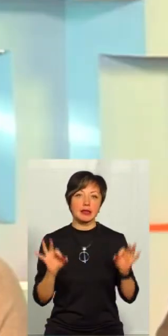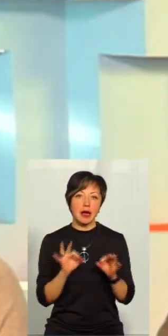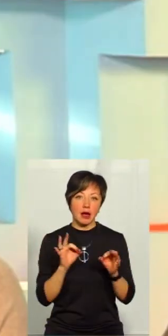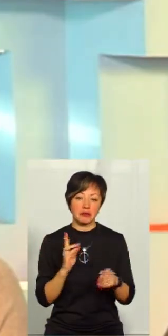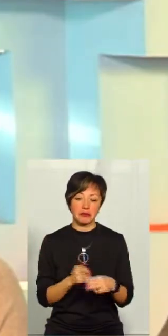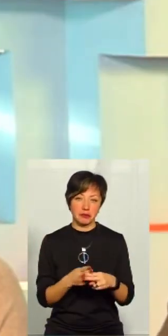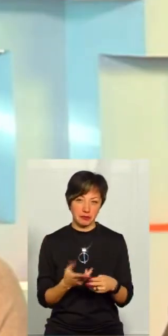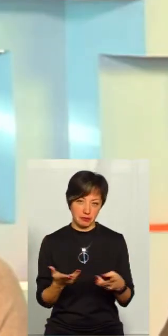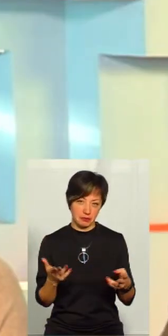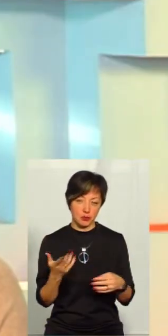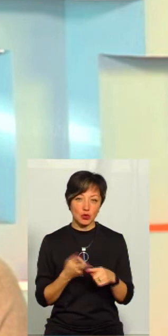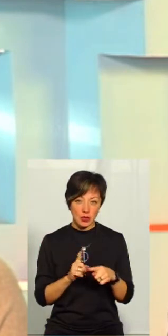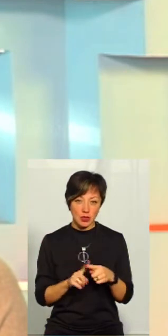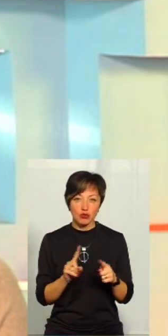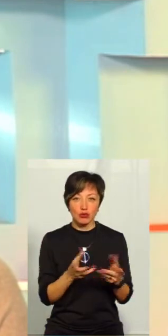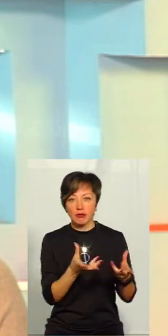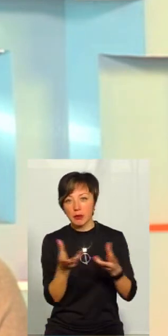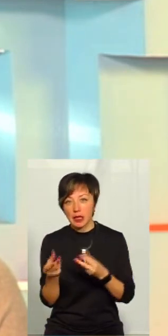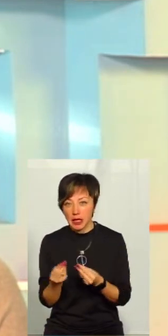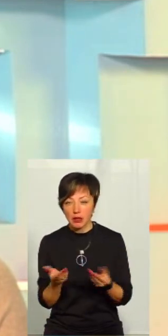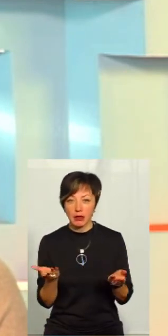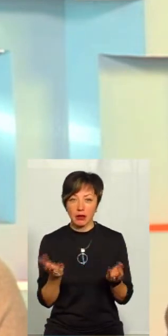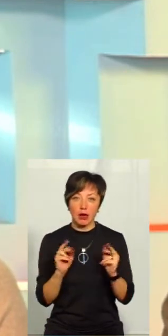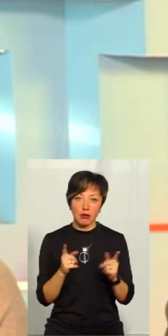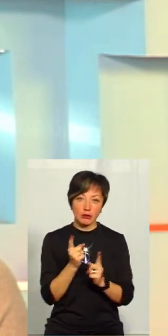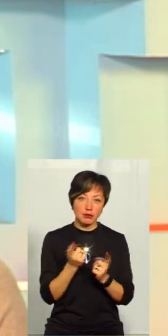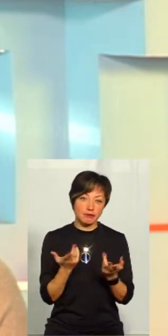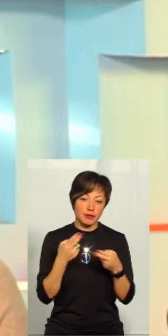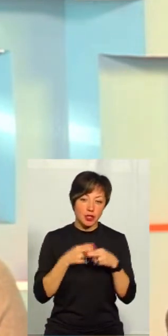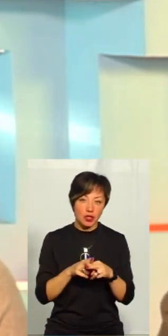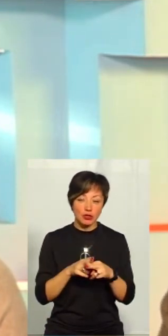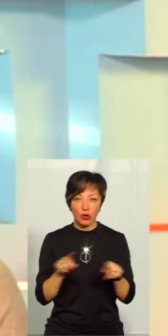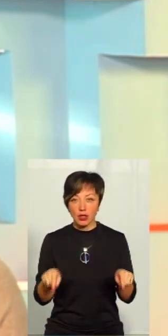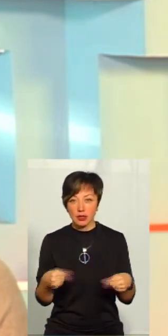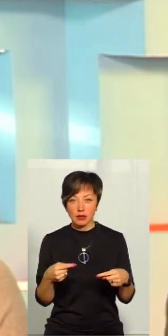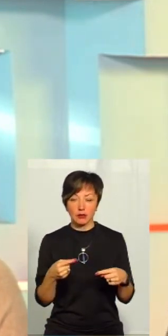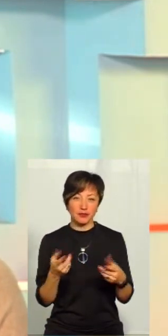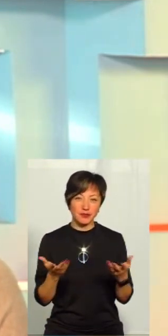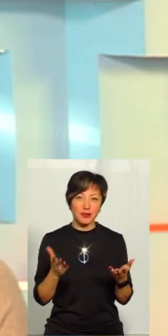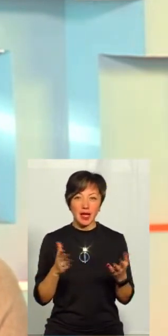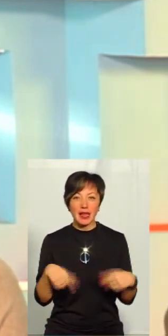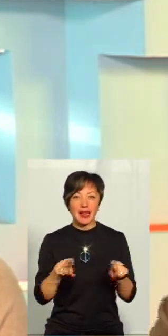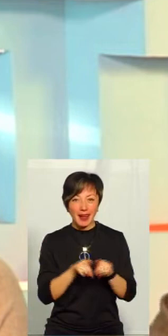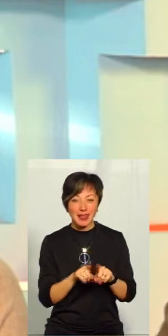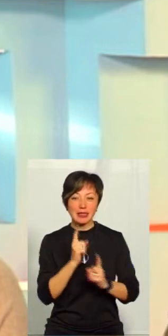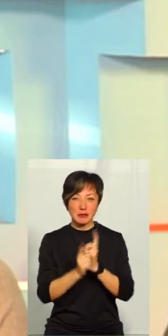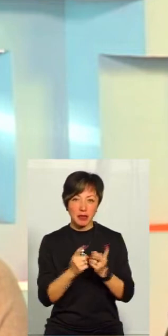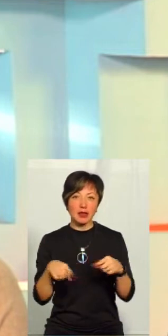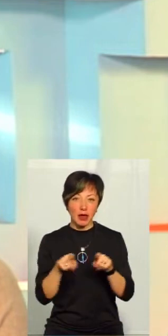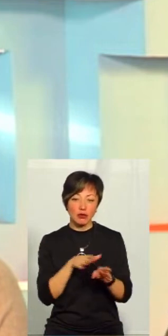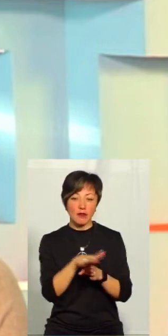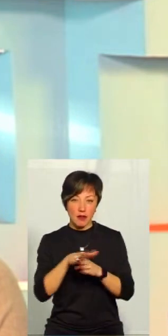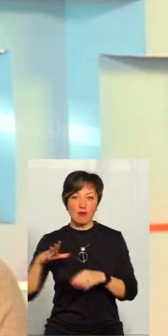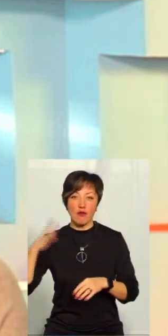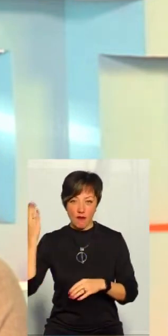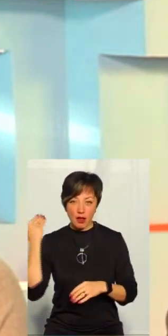застережень. Тобто, що це на щось вплине якимось чином технічно, організаційно. Тобто, і такі зміни також